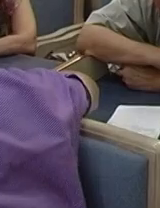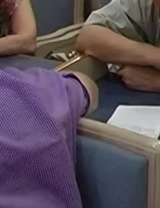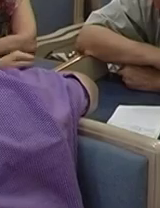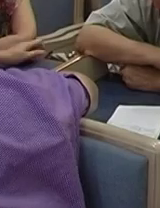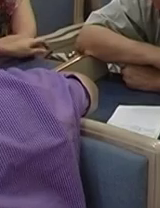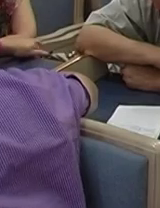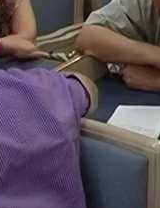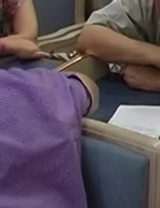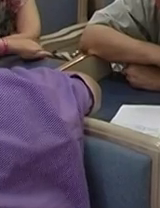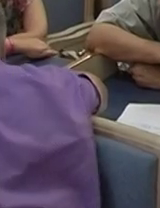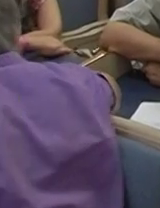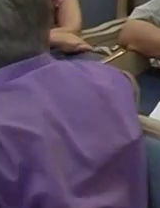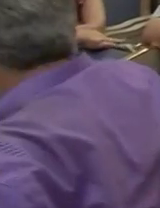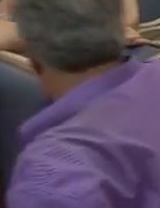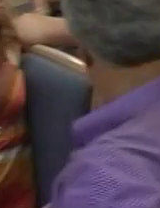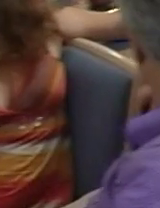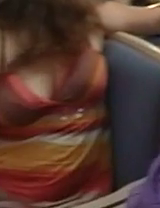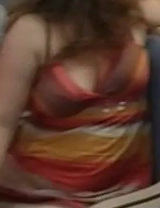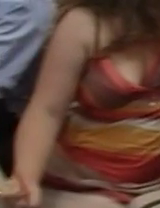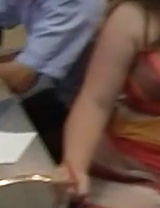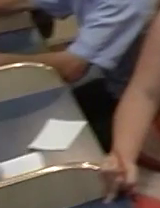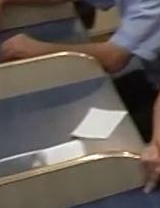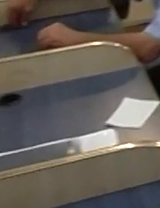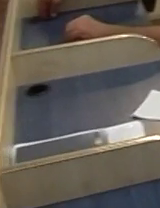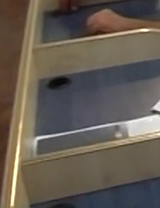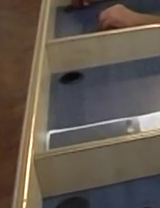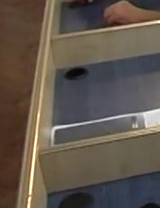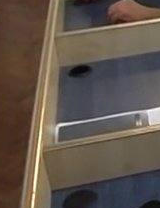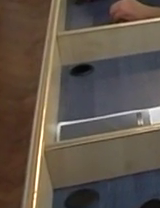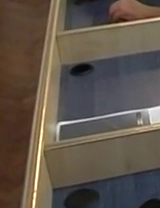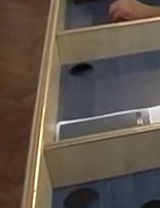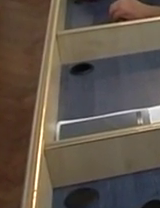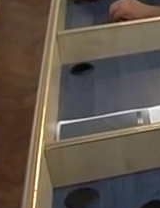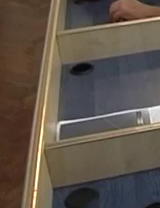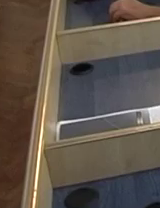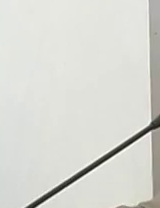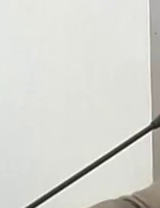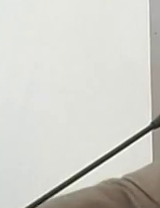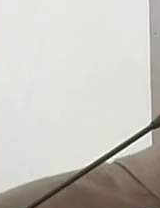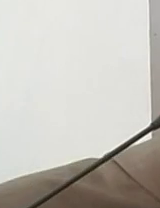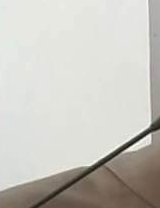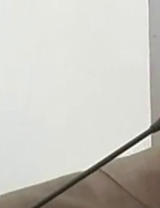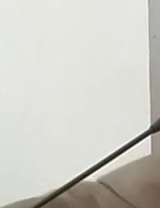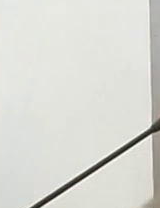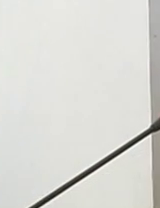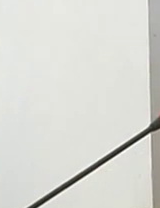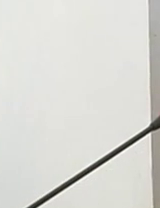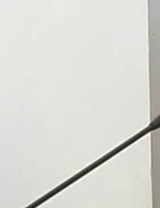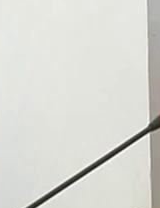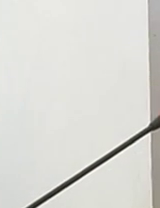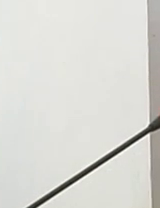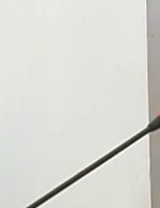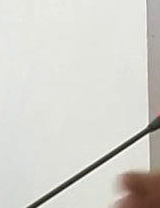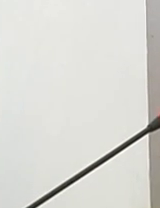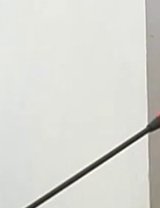Така відповідь громадськість не влаштувала Люди вимагали викрити виконавця чорної справи Виконавець невинен, той, хто